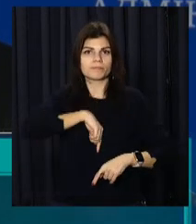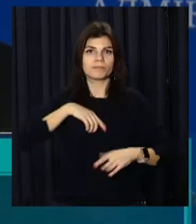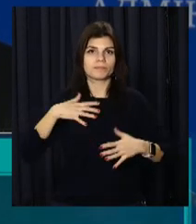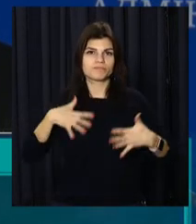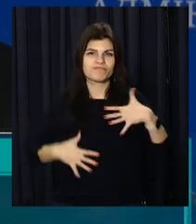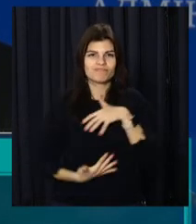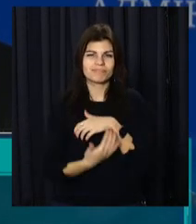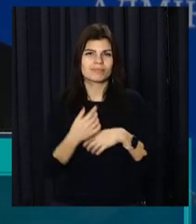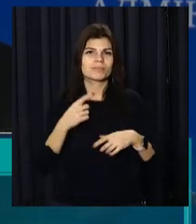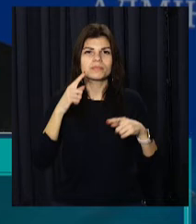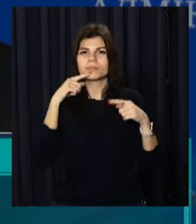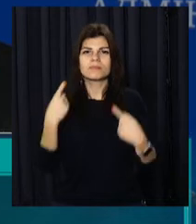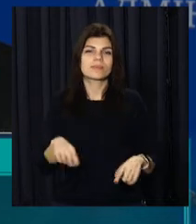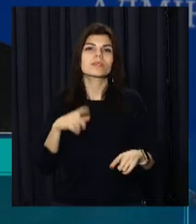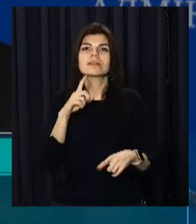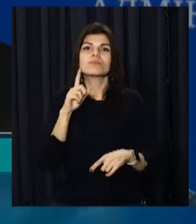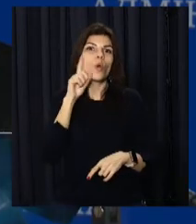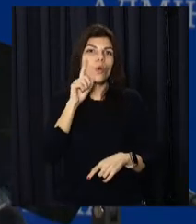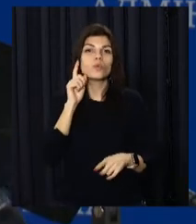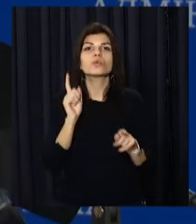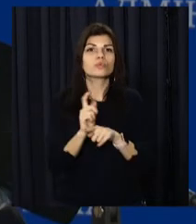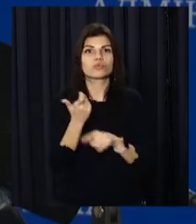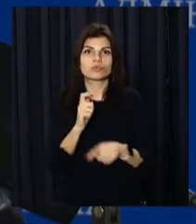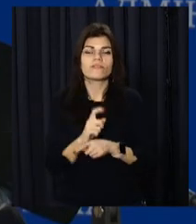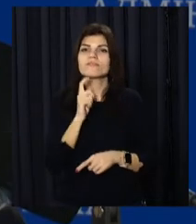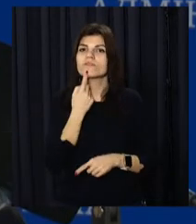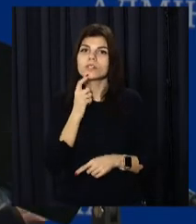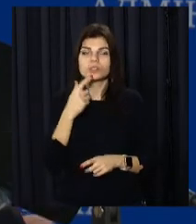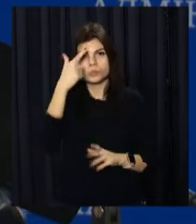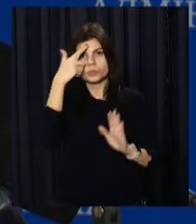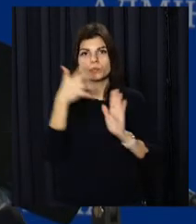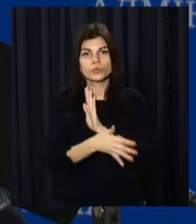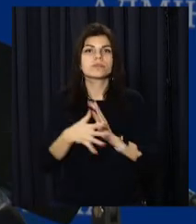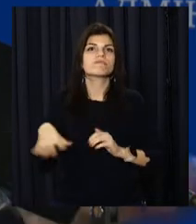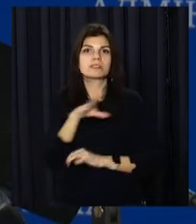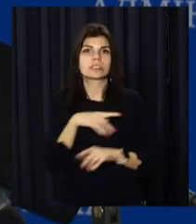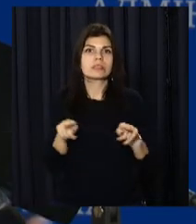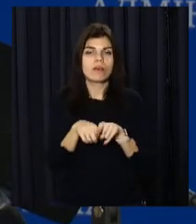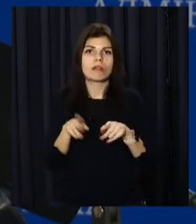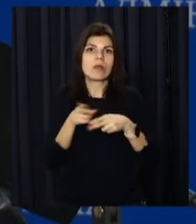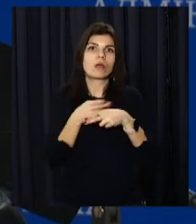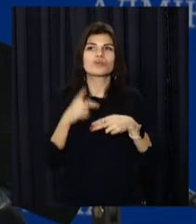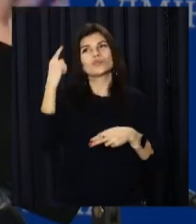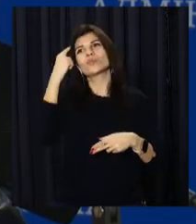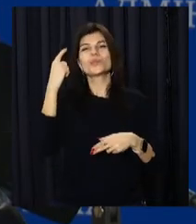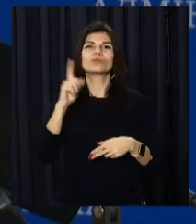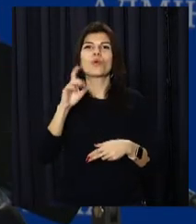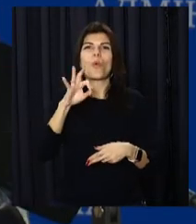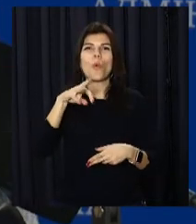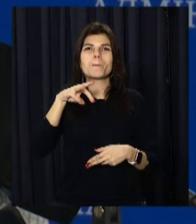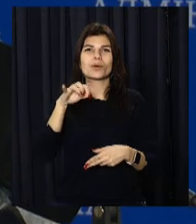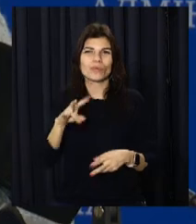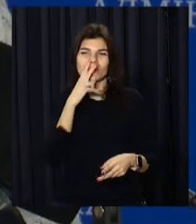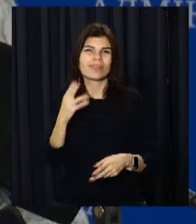виражені синдроми у молоді. Це дуже важко зрозуміти. Всі так настроїли, що Омікрон – це теж щось таке